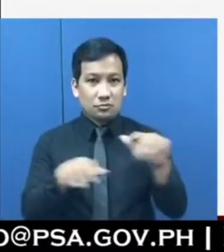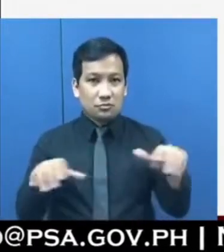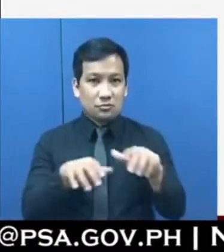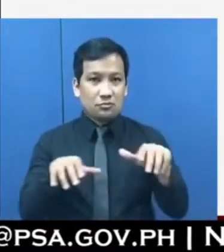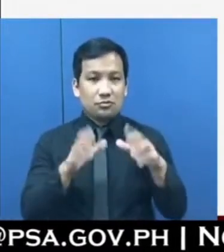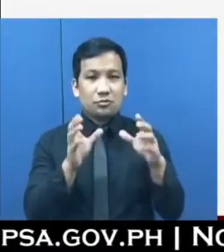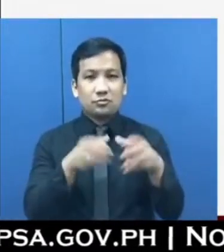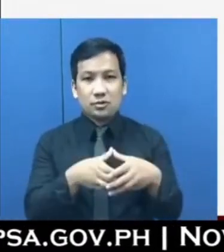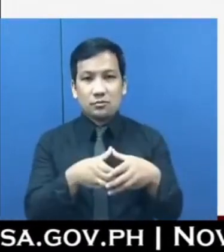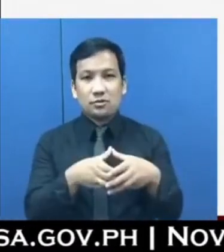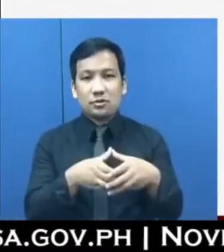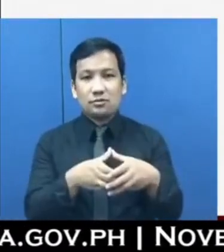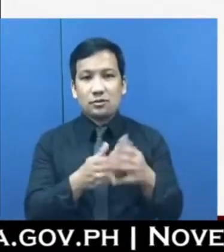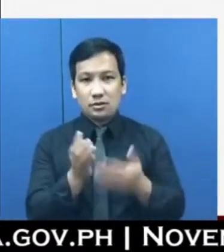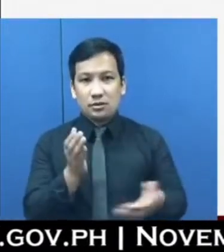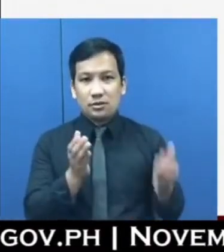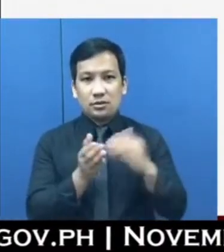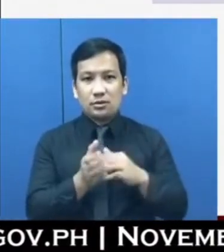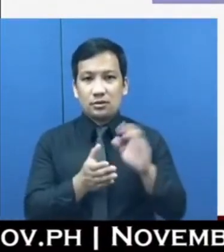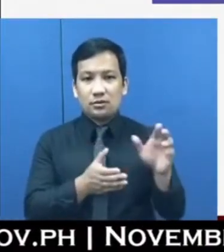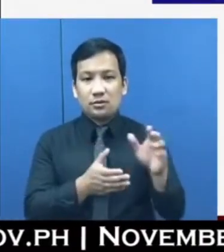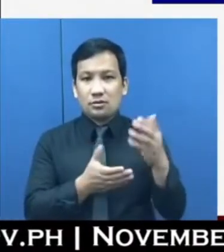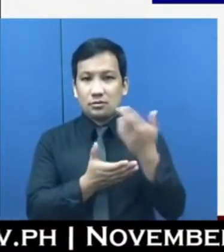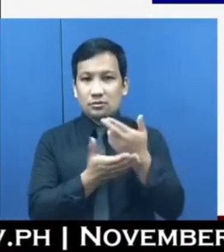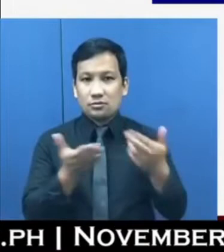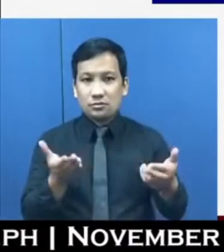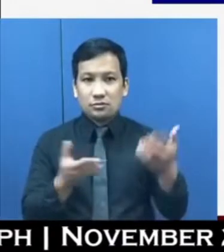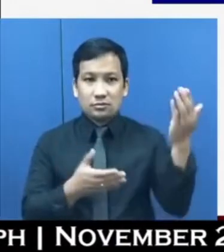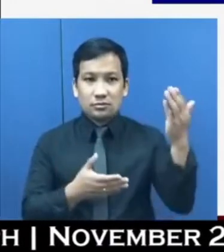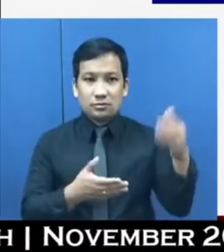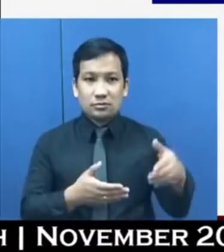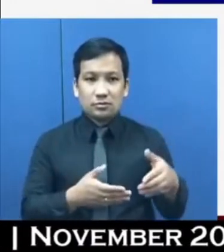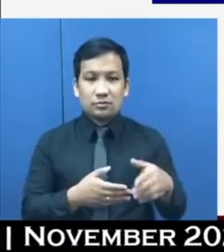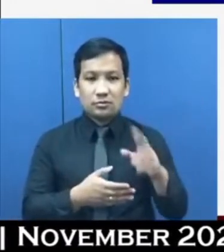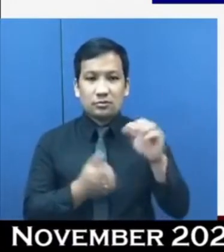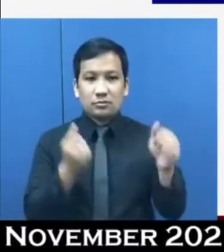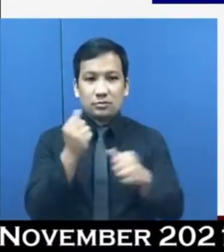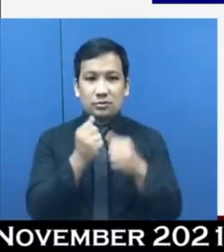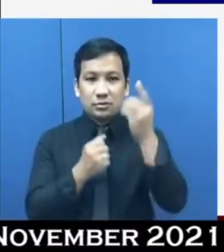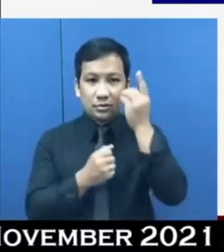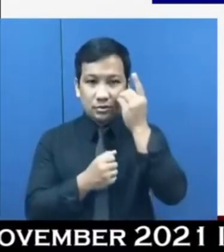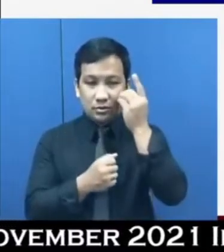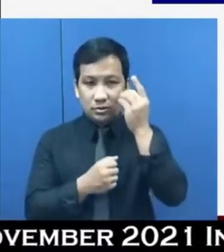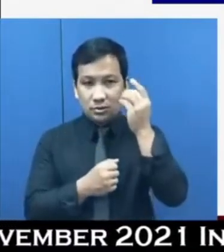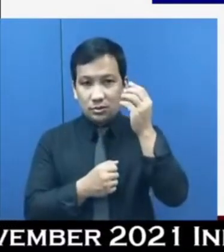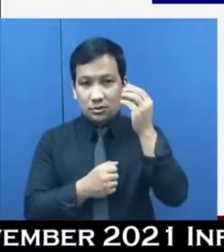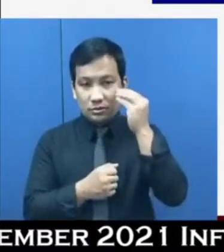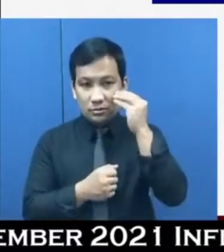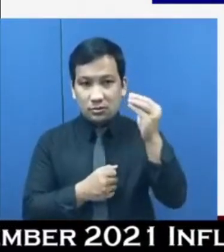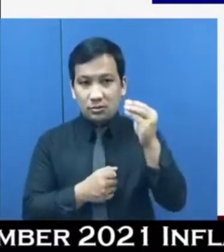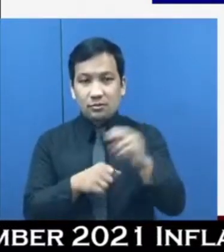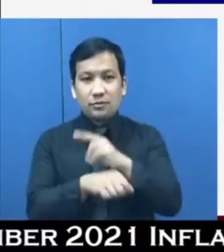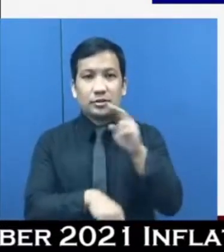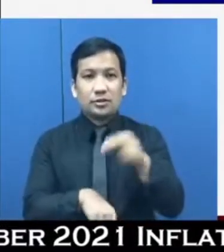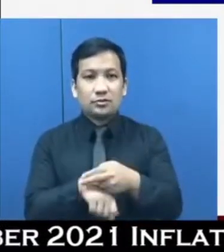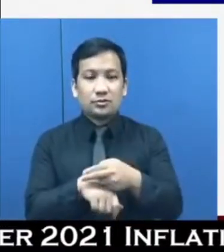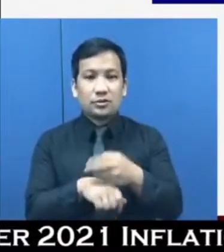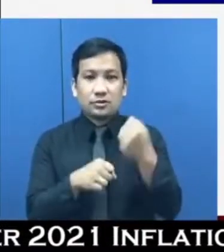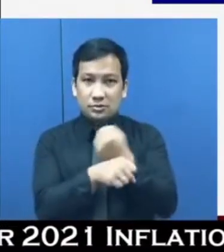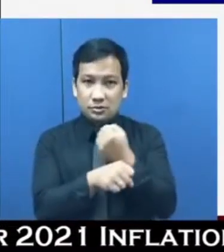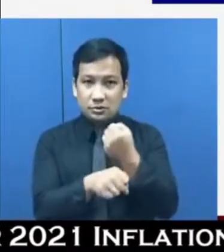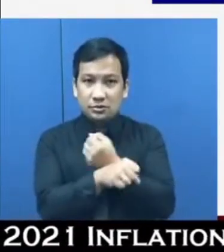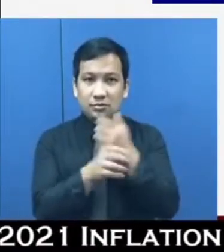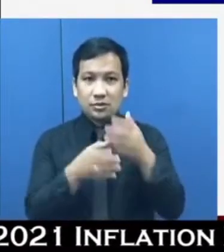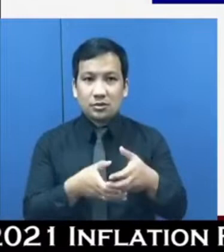Ating muling pakinggan ang ating resource person, si USEC Dennis S. Mapa, our National Statistician and